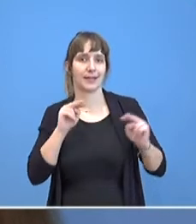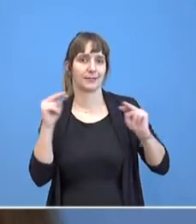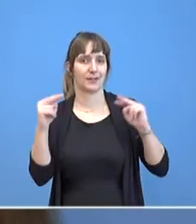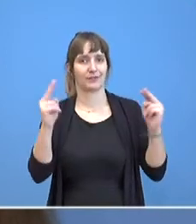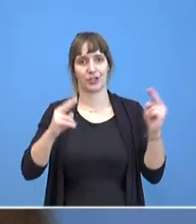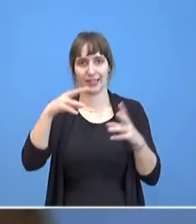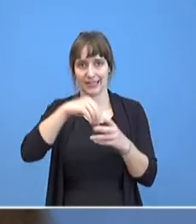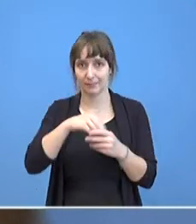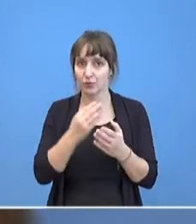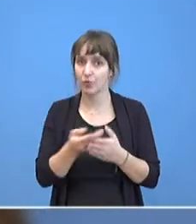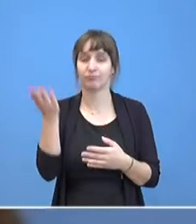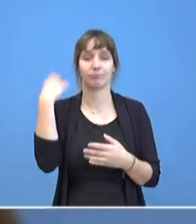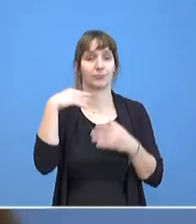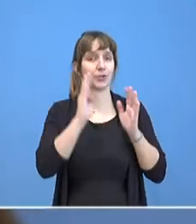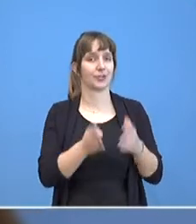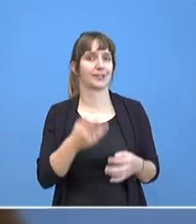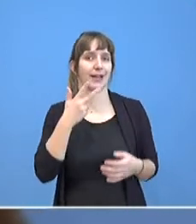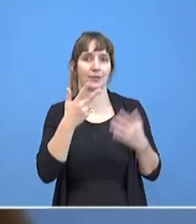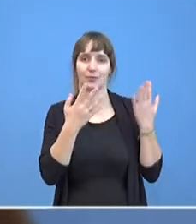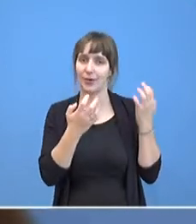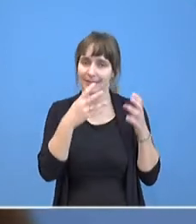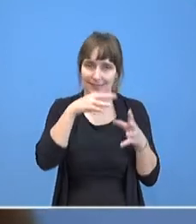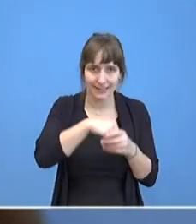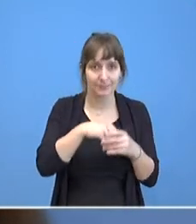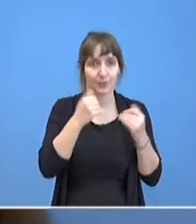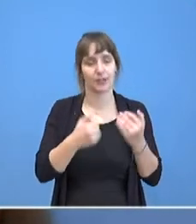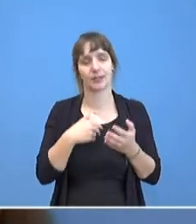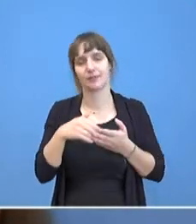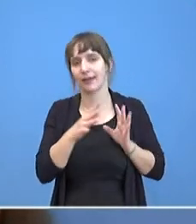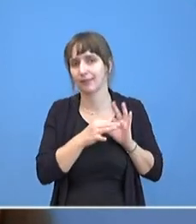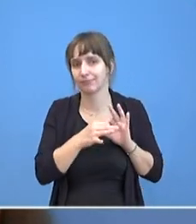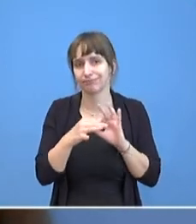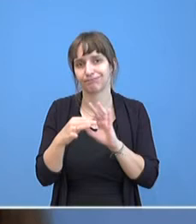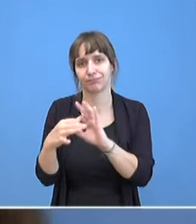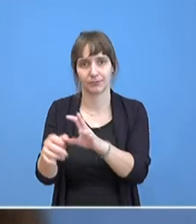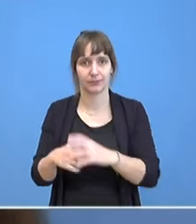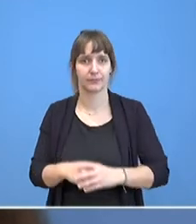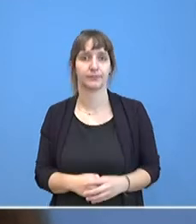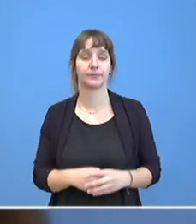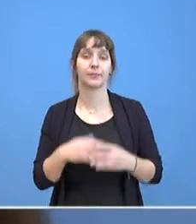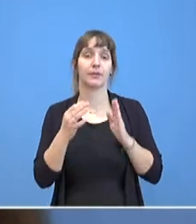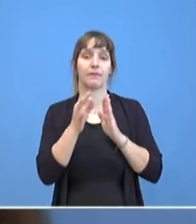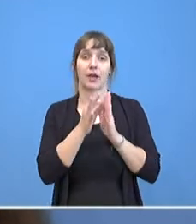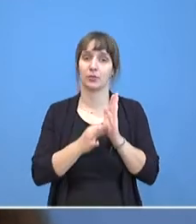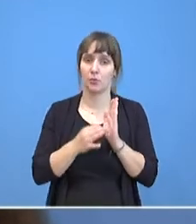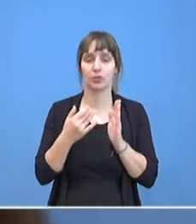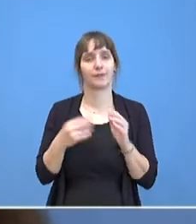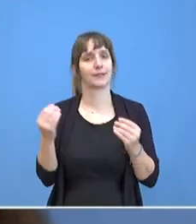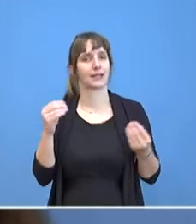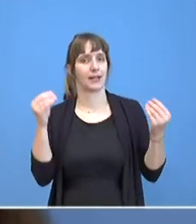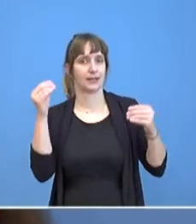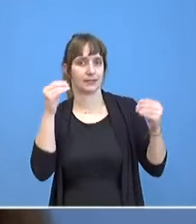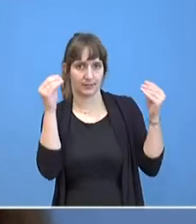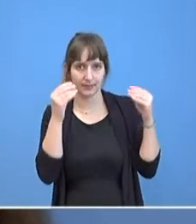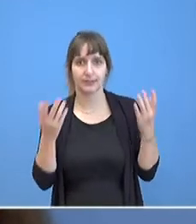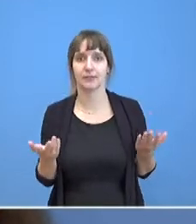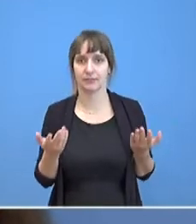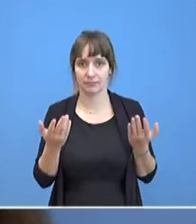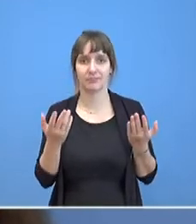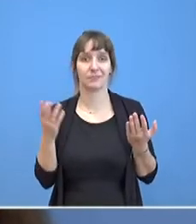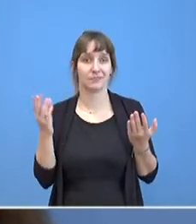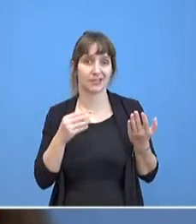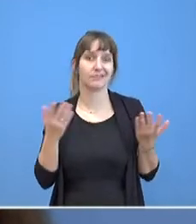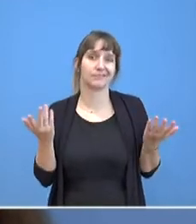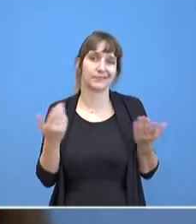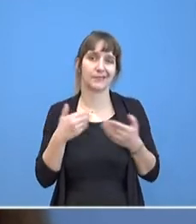bereits eine Rolle gespielt haben und auch jetzt weiter eine Rolle spielen. Teilweise wurden diese Faktoren ergänzt durch weitere